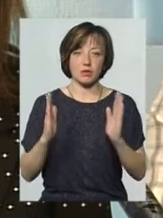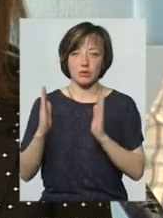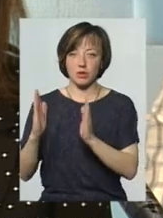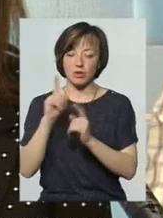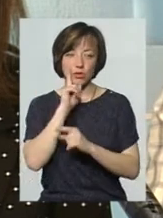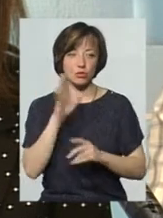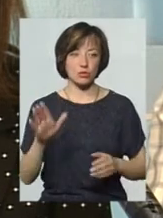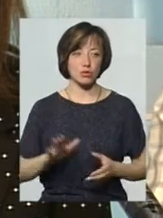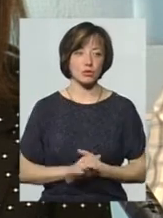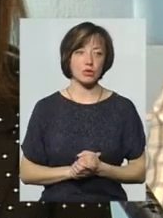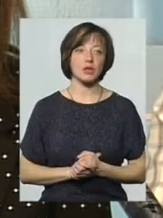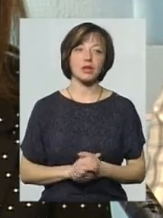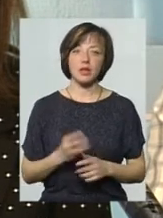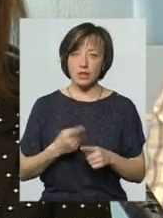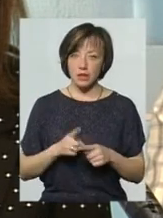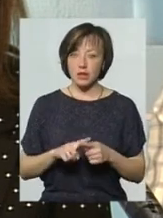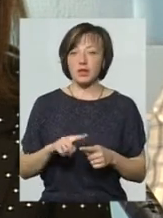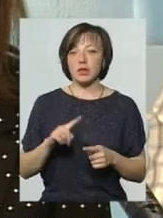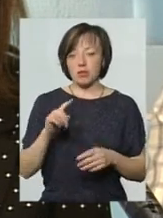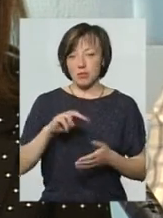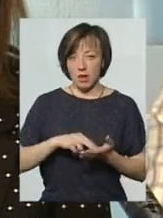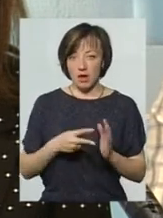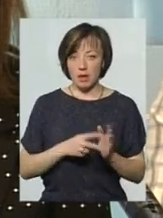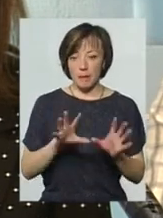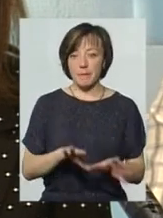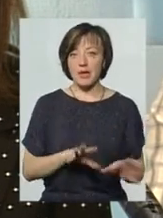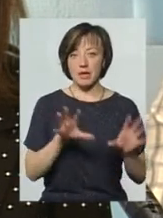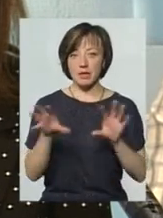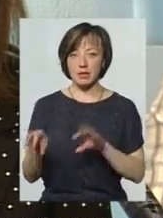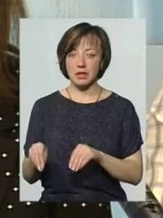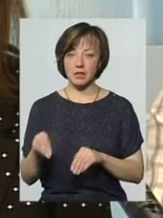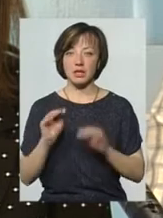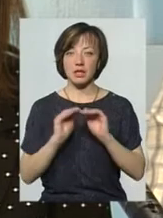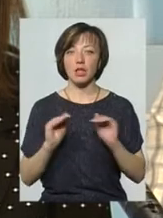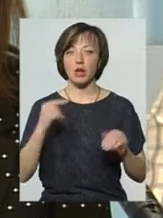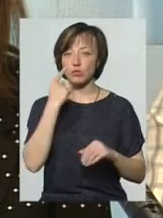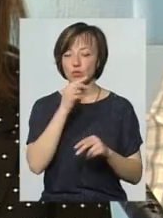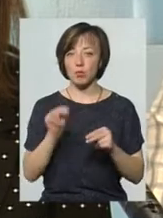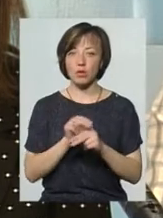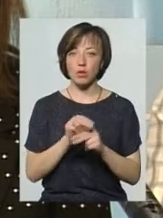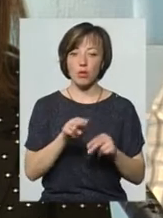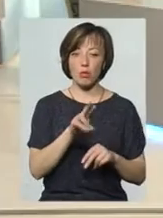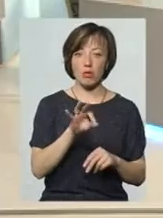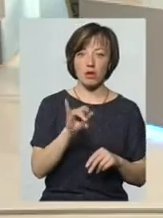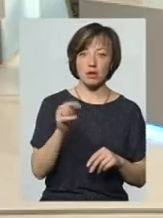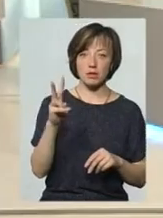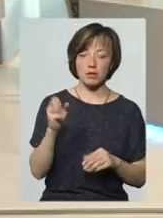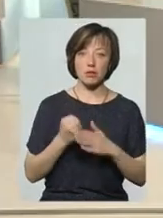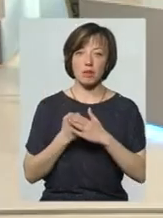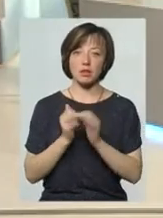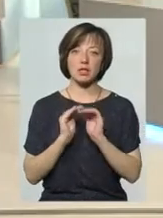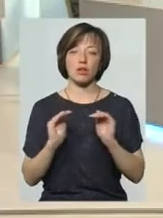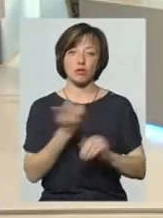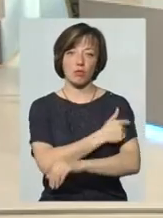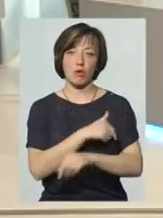дуже зручно. Через це в нас в планах переселення дитячої стоматології, от якраз з Подільської, на базу дитячої